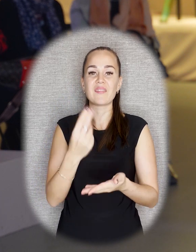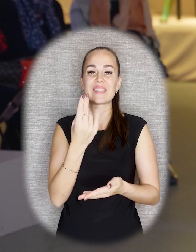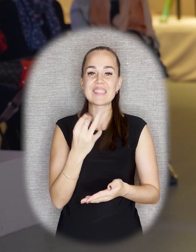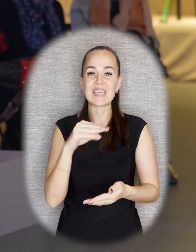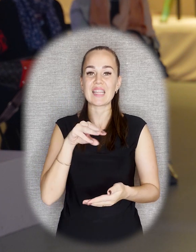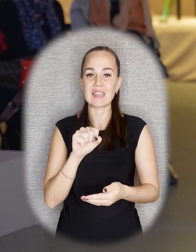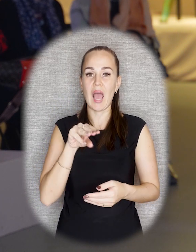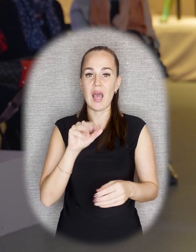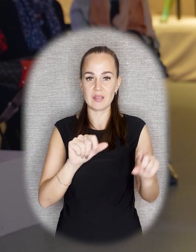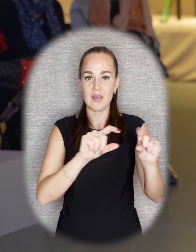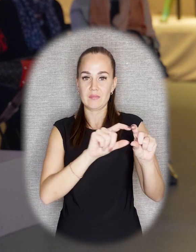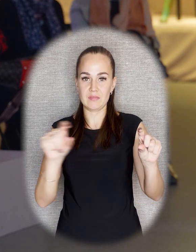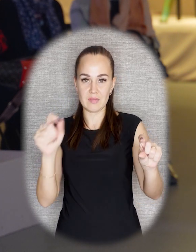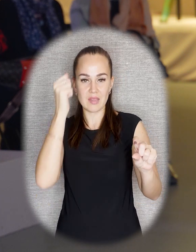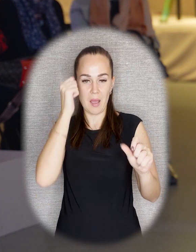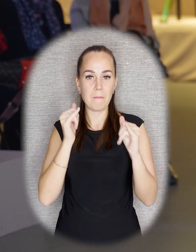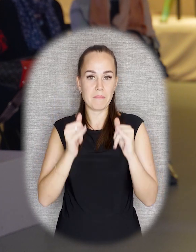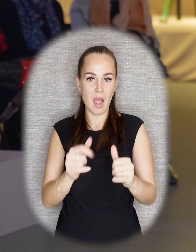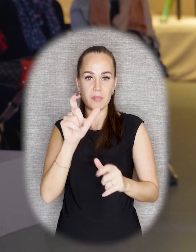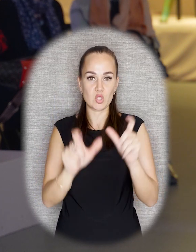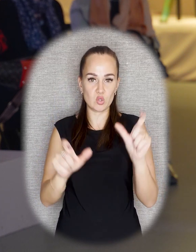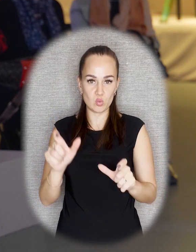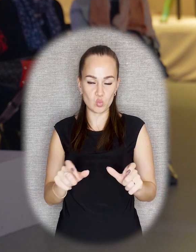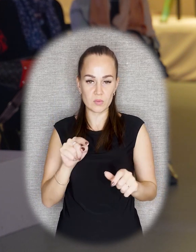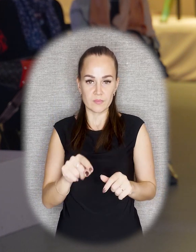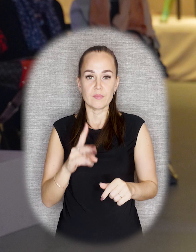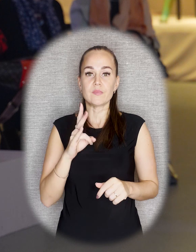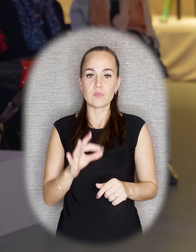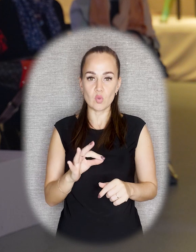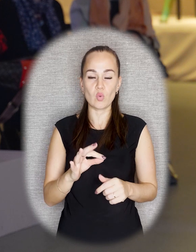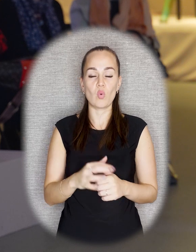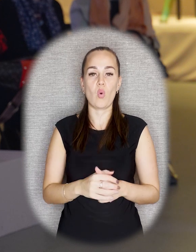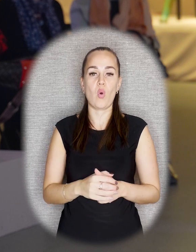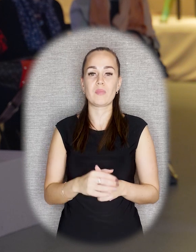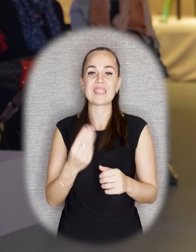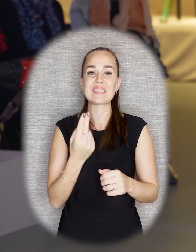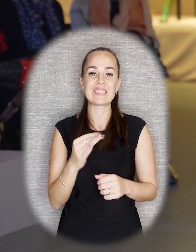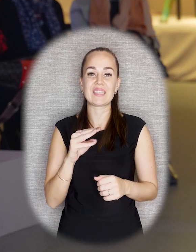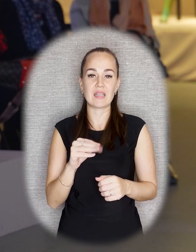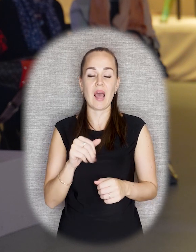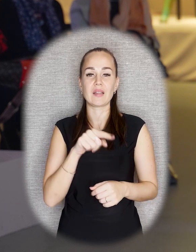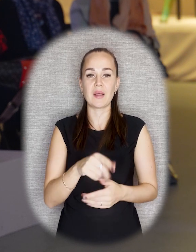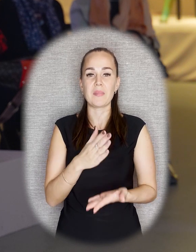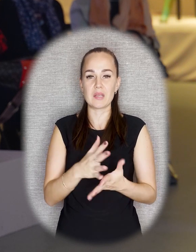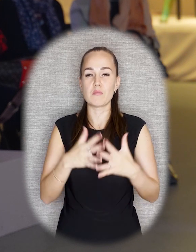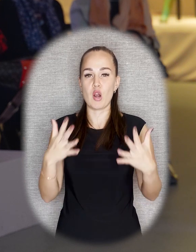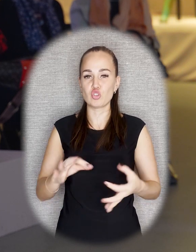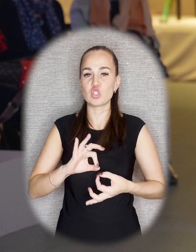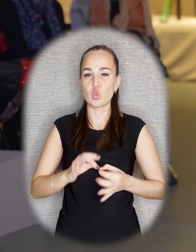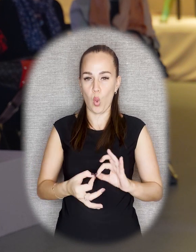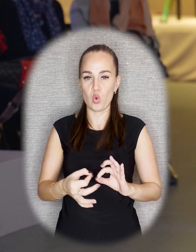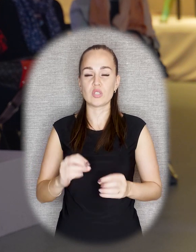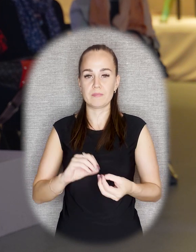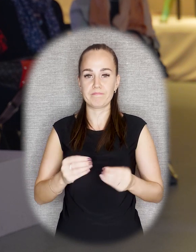на памятники тем людям, к которым они останавливаются. Но стало понятно, что с цитатами есть сложности. Непонятно, как